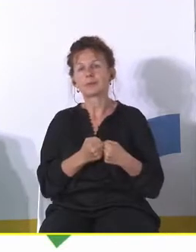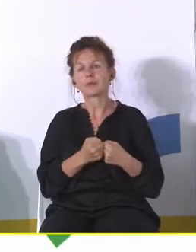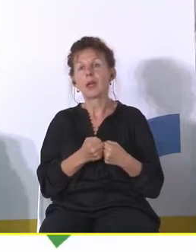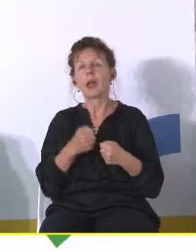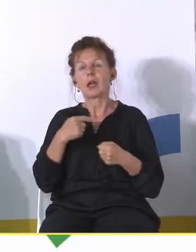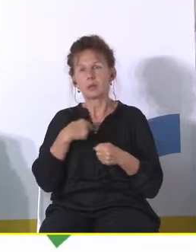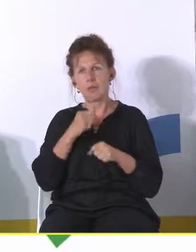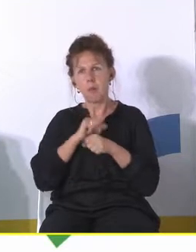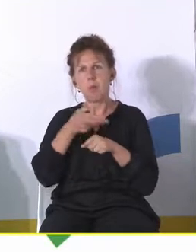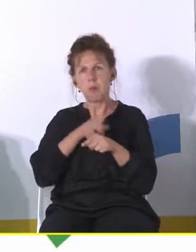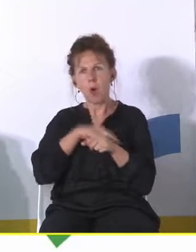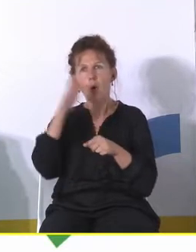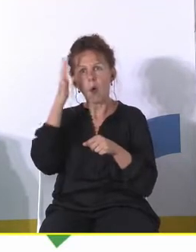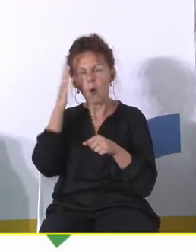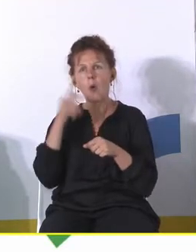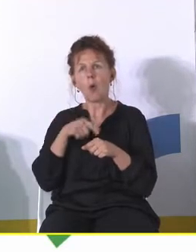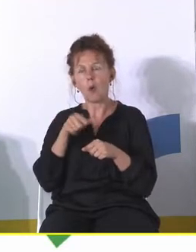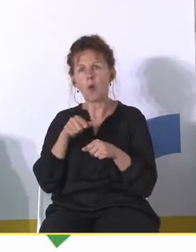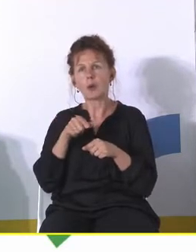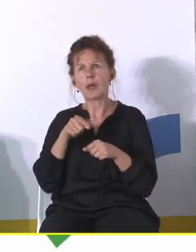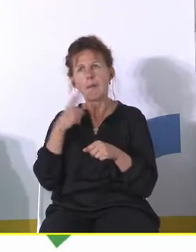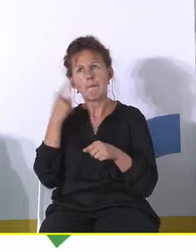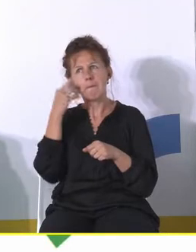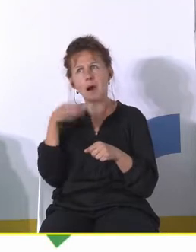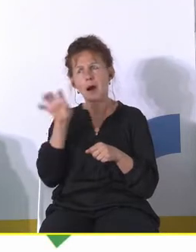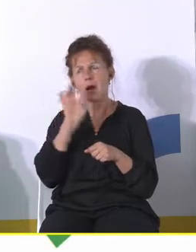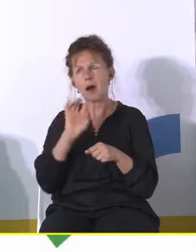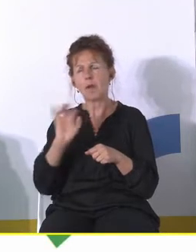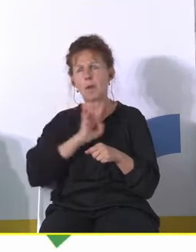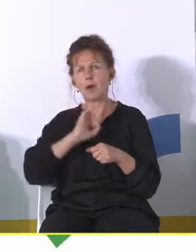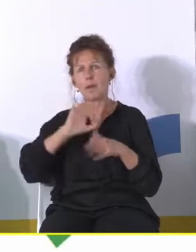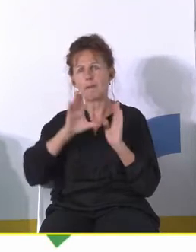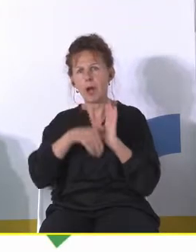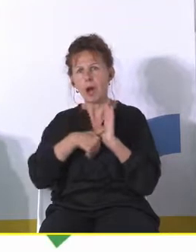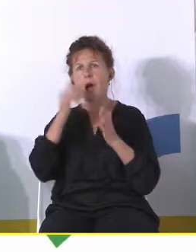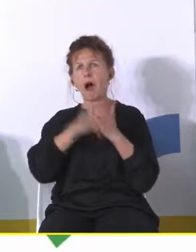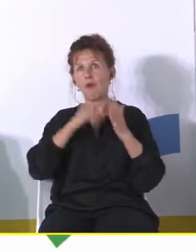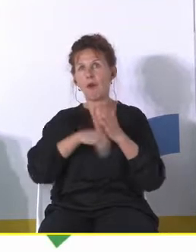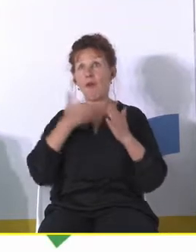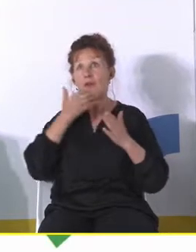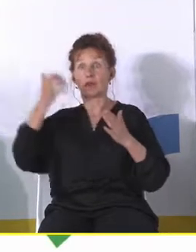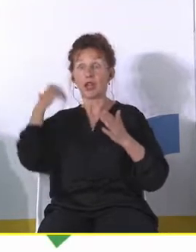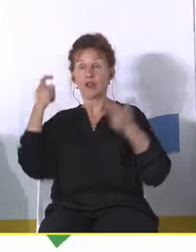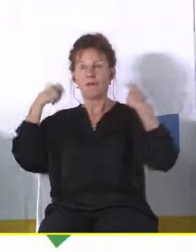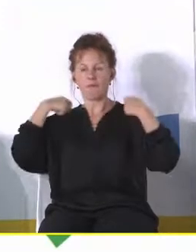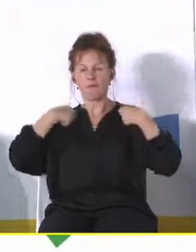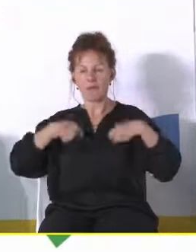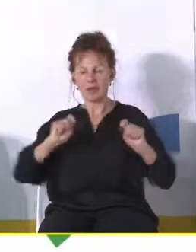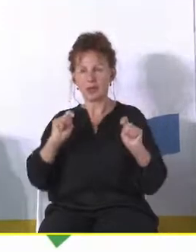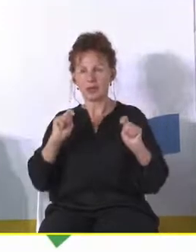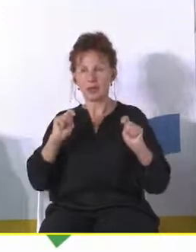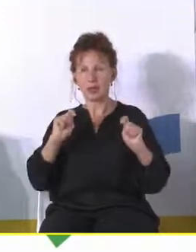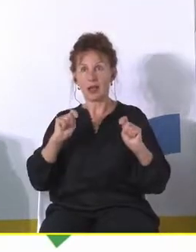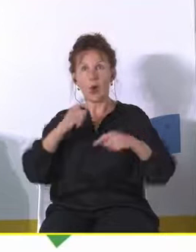Ja jestem z Poznania i tak patrzę na to moje miasto, a tylko dodam, że wychowałem się na wsi. Czyli ja tutaj jestem przykładem